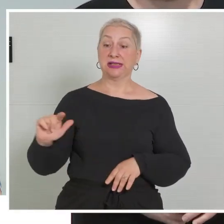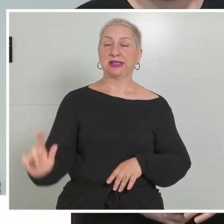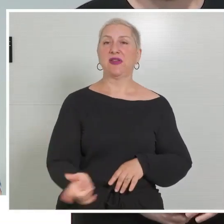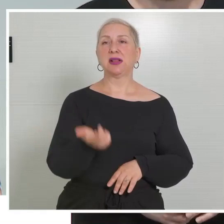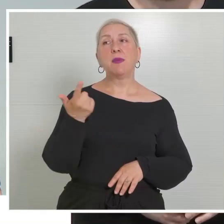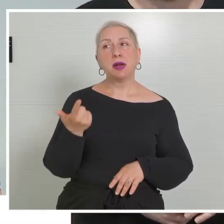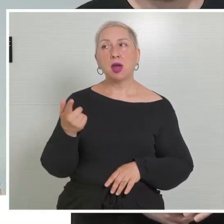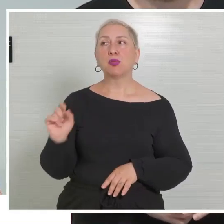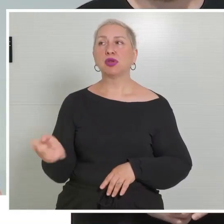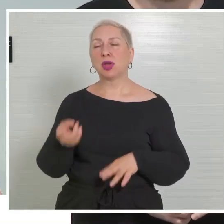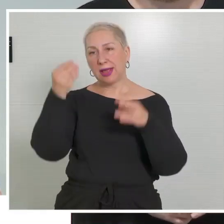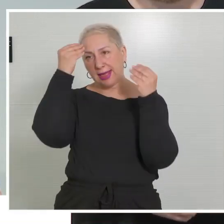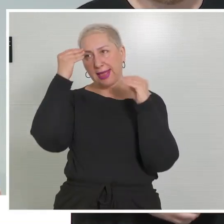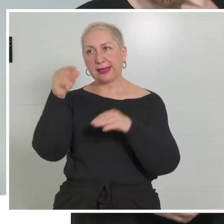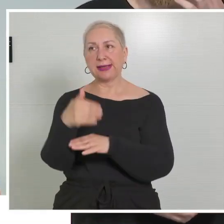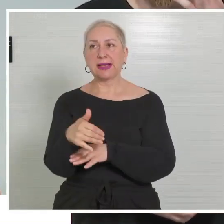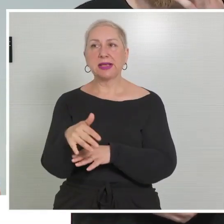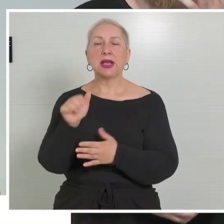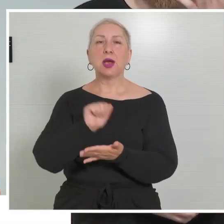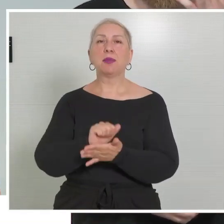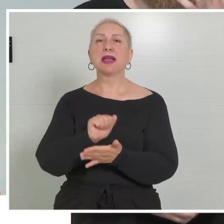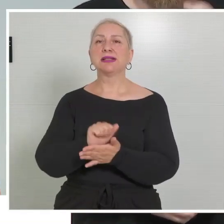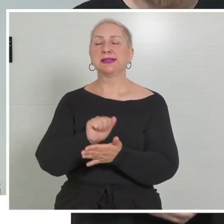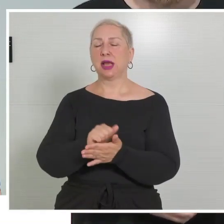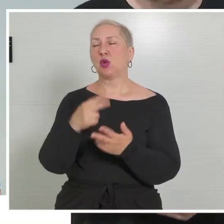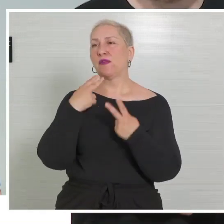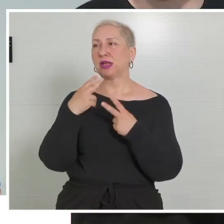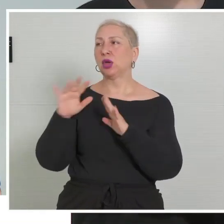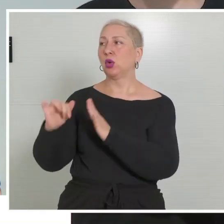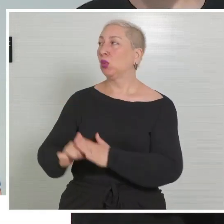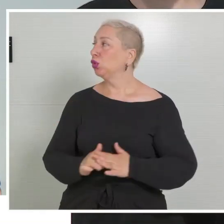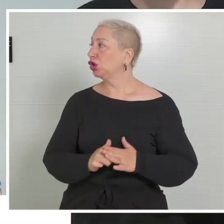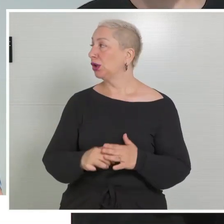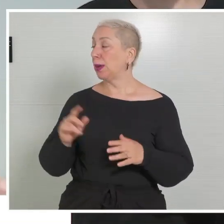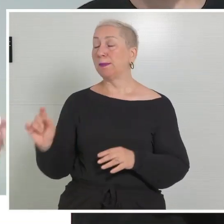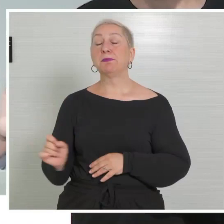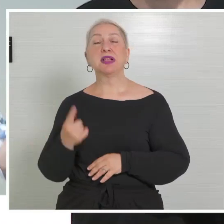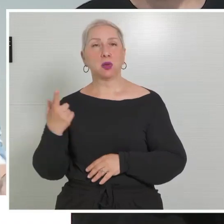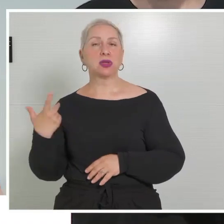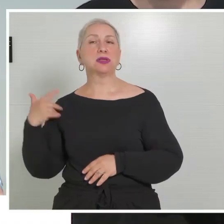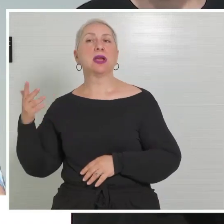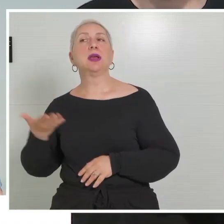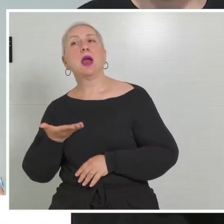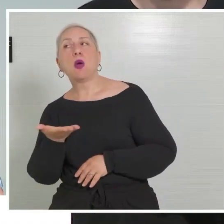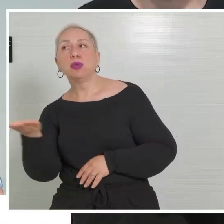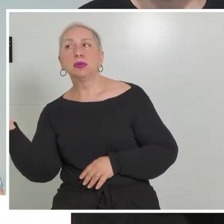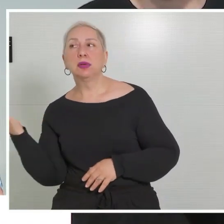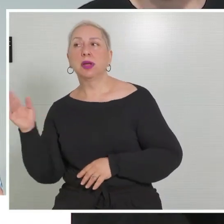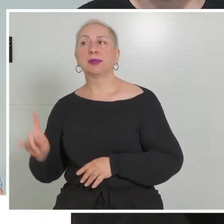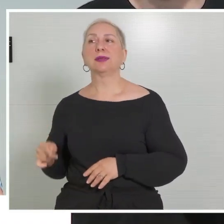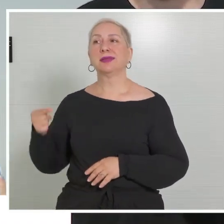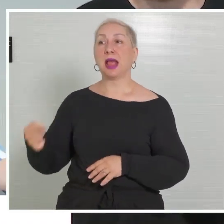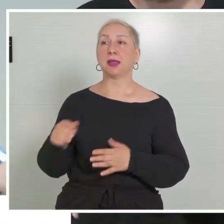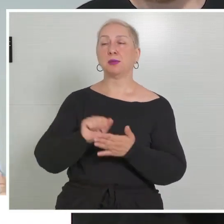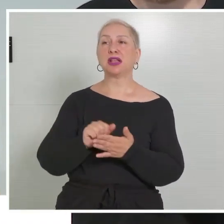besonderen Ehrengästen bei dieser Pressekonferenz unterstützt werde. Es geht mir vor allem auch darum, dass Sie die Möglichkeit haben, im Anschluss an die